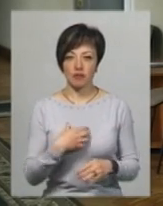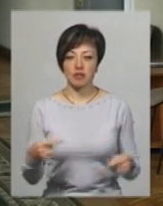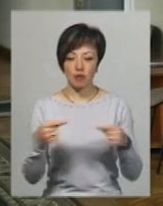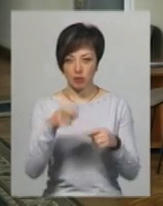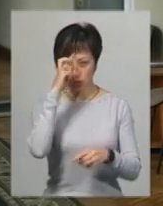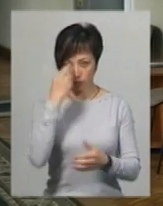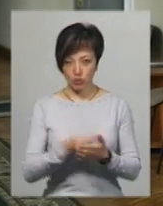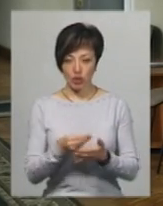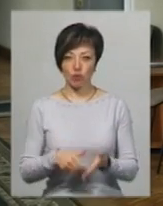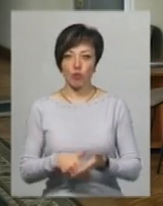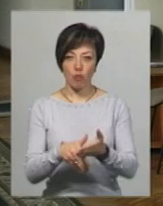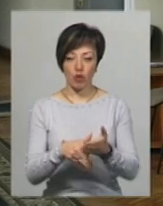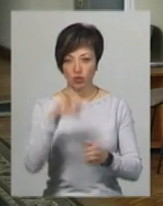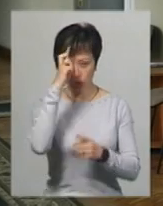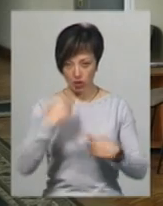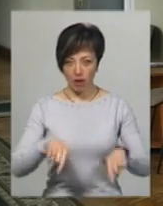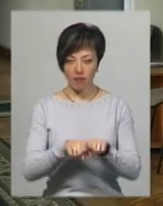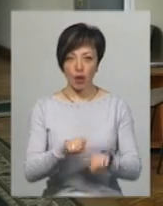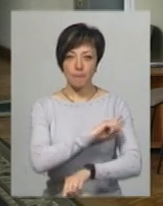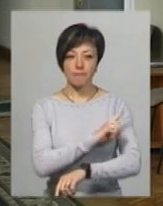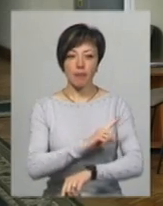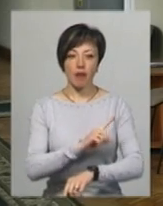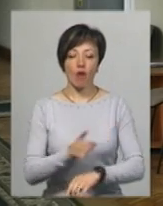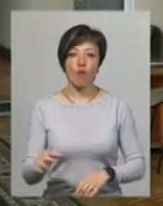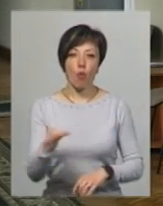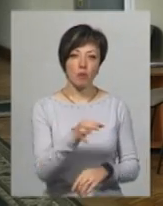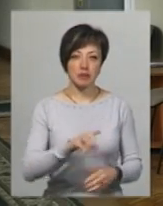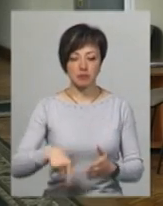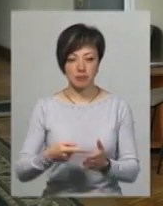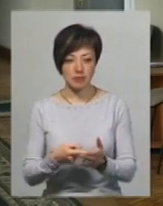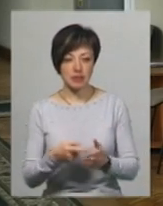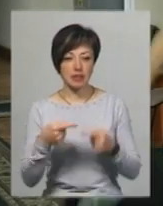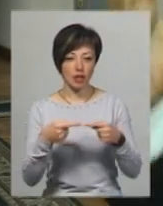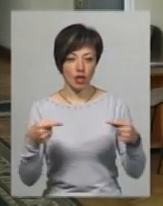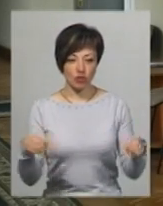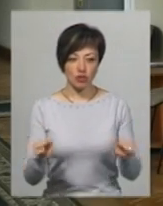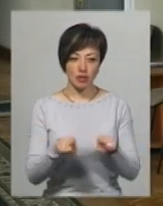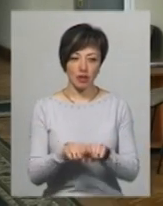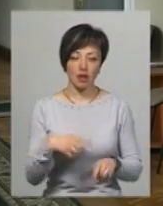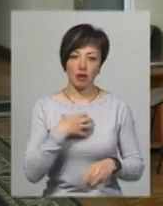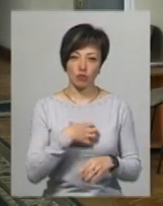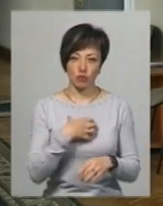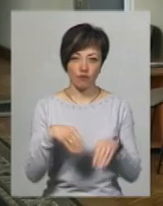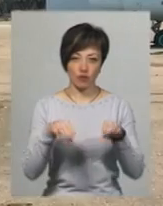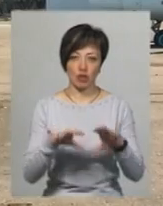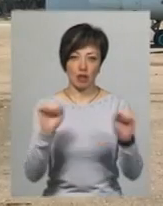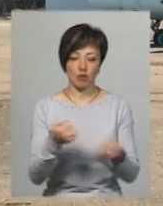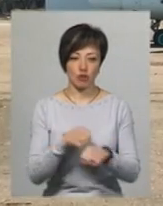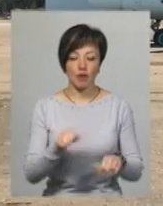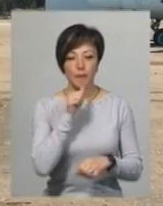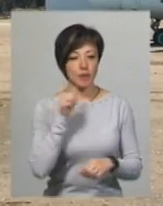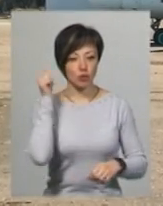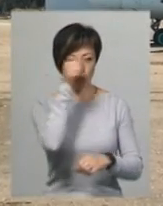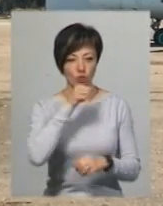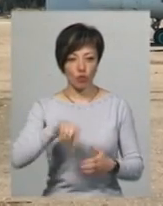державний бюджет і допомога держави. По силами області і міста ті речі вже такі грандіозні, вирішити, де неможливо. Минулого